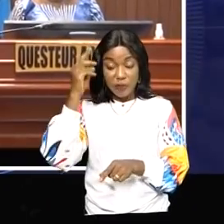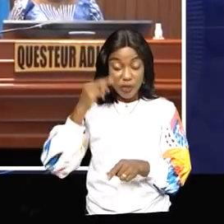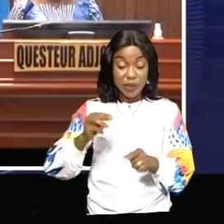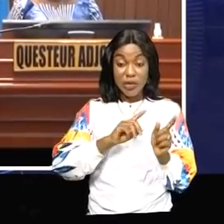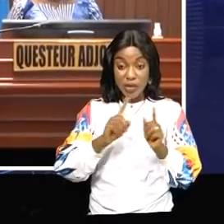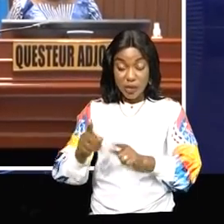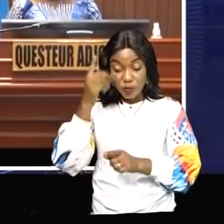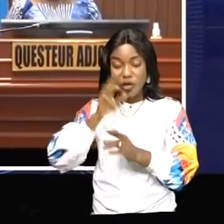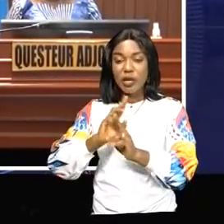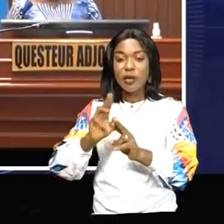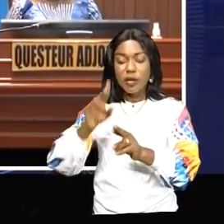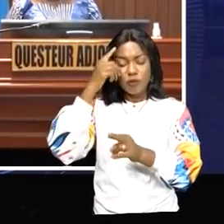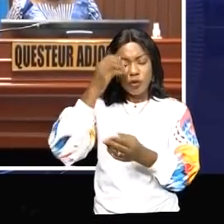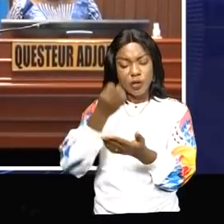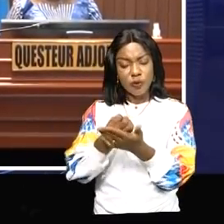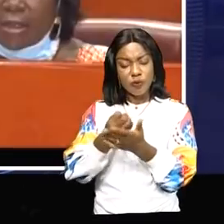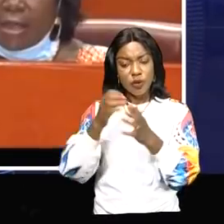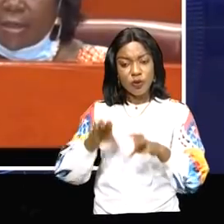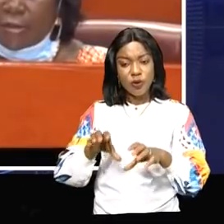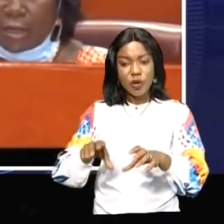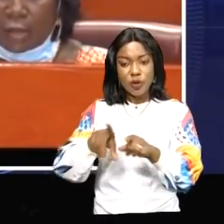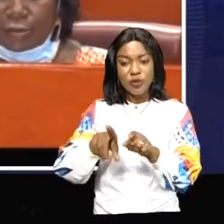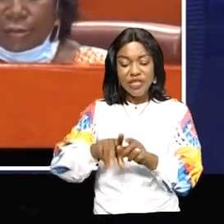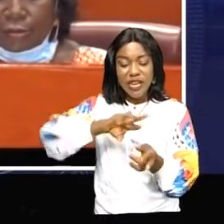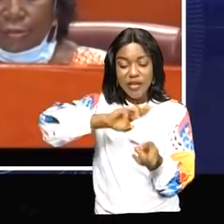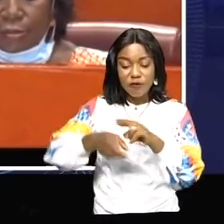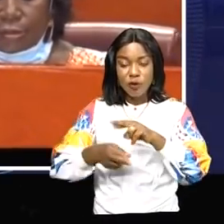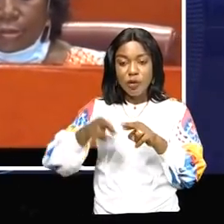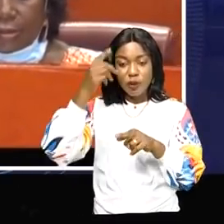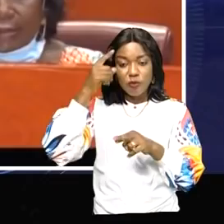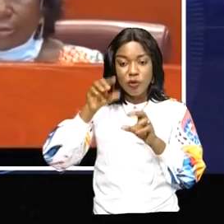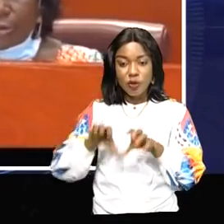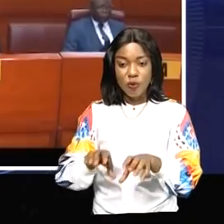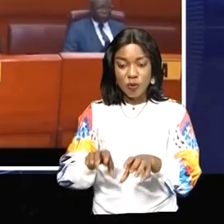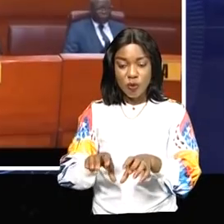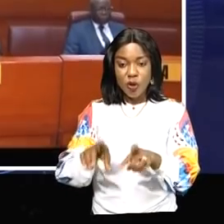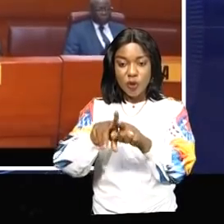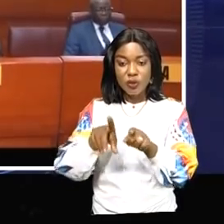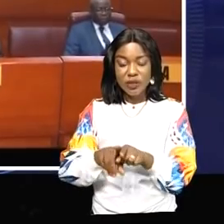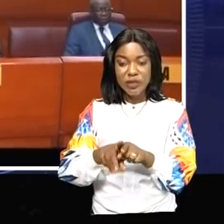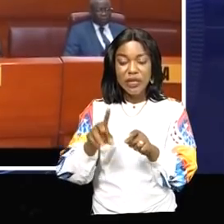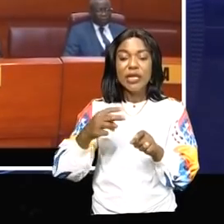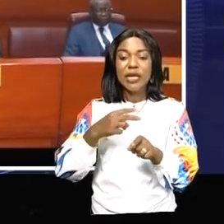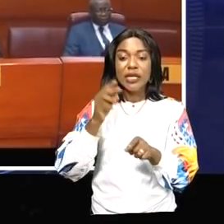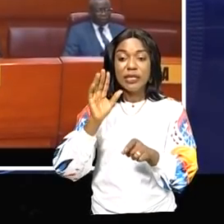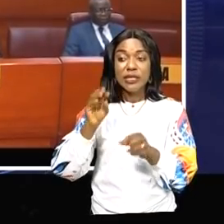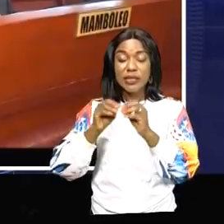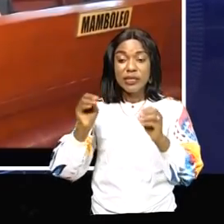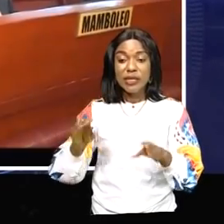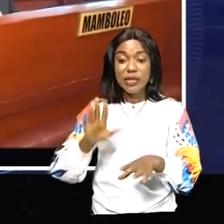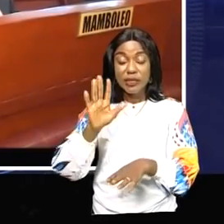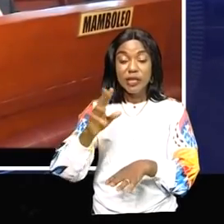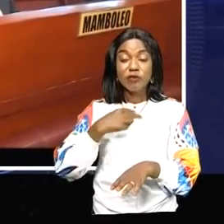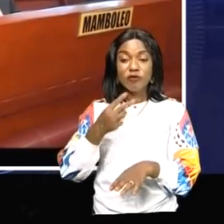compétitivité de l'économie congolaise et les réformes qui s'imposent. 75 voix pour, une voix contre, deux abstentions.